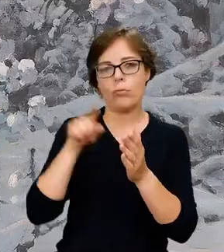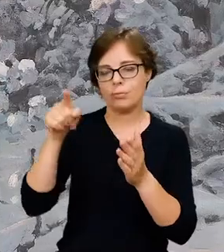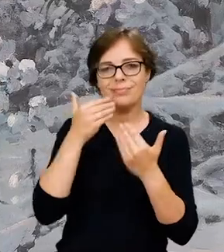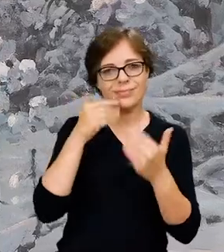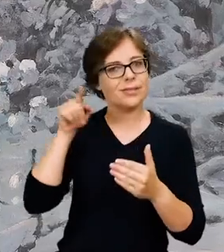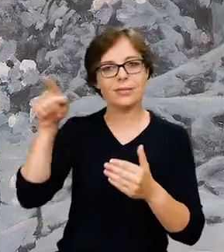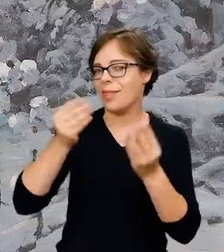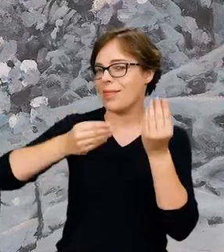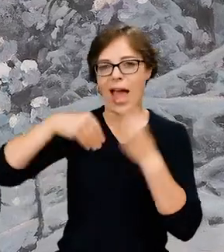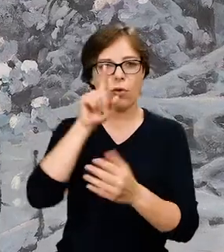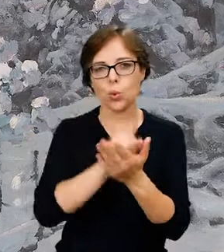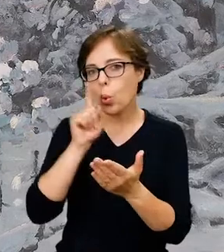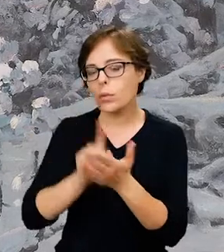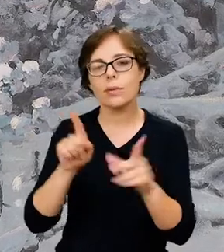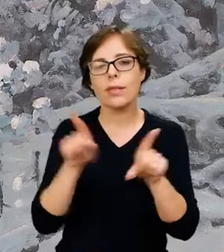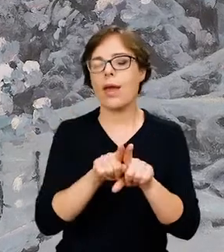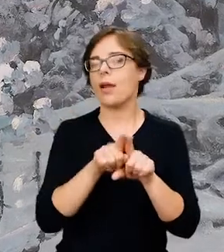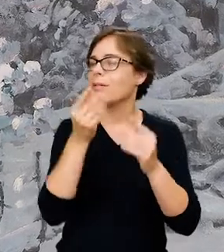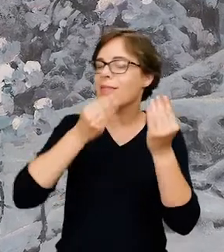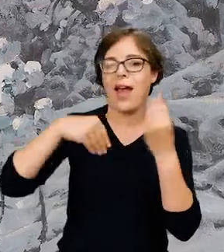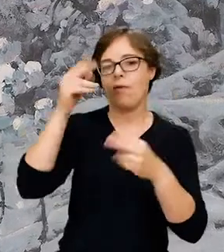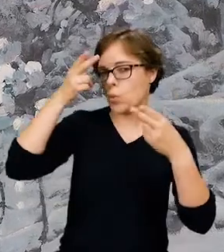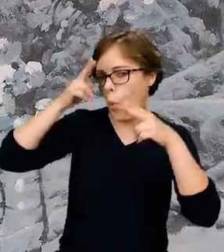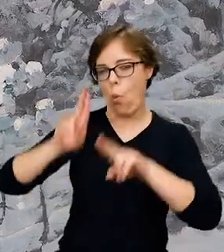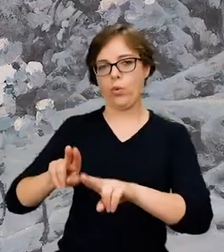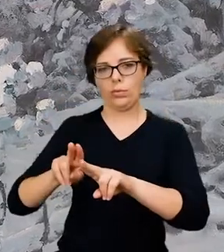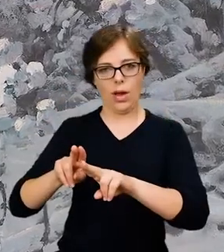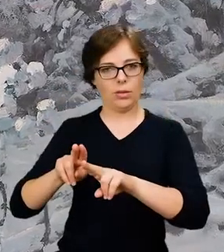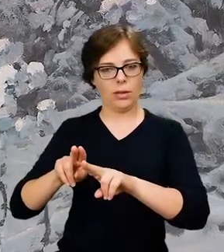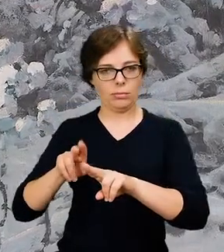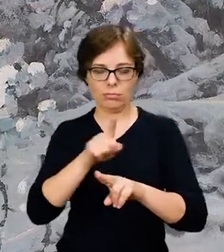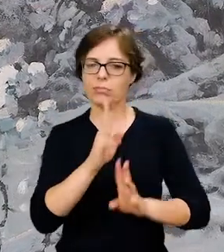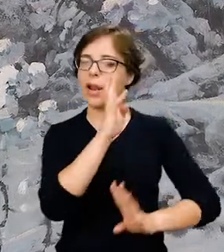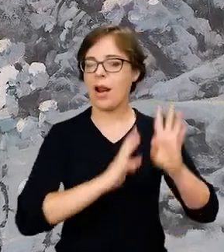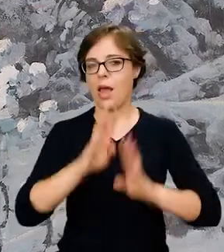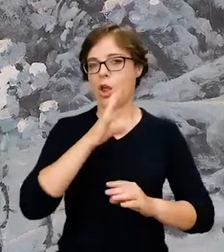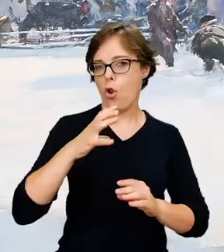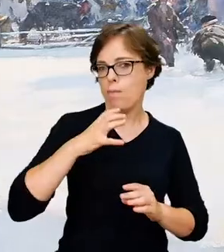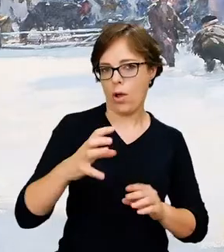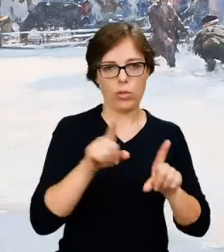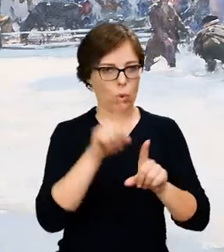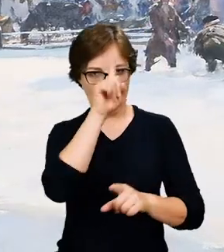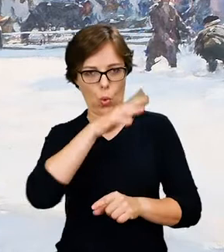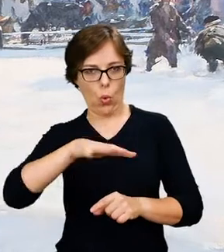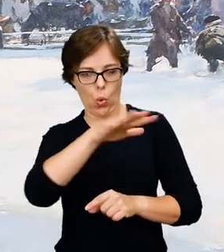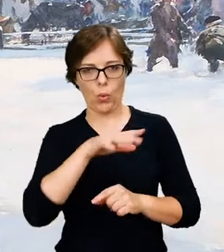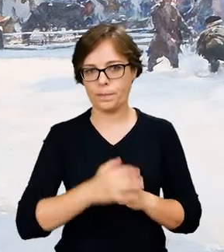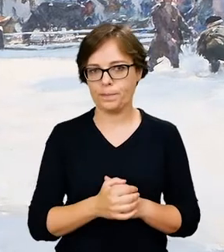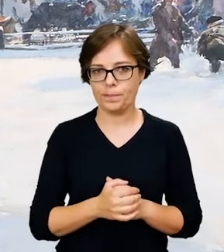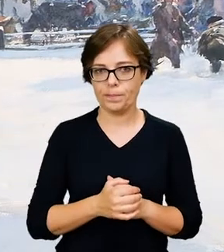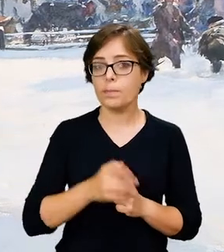sukces, największe uznanie w oczach renomowanej klienteli i publiczności.